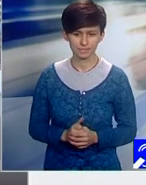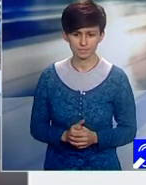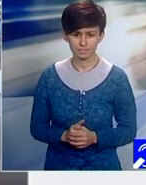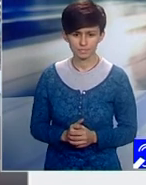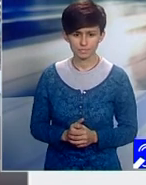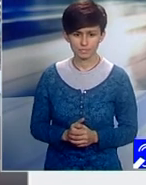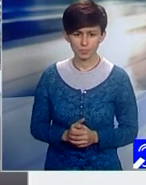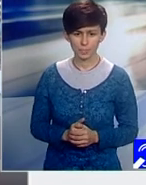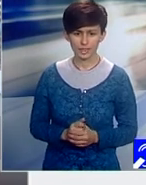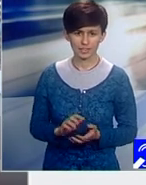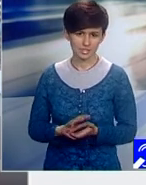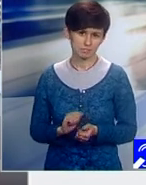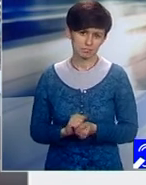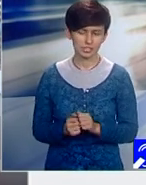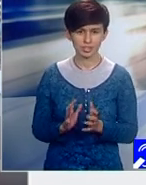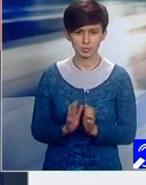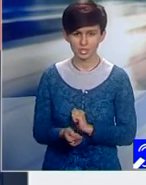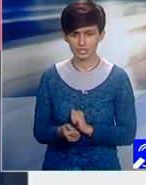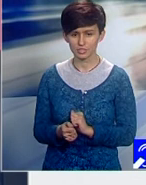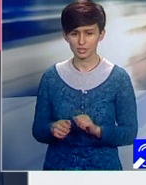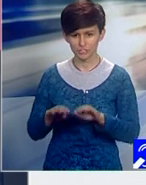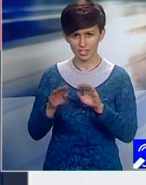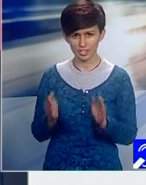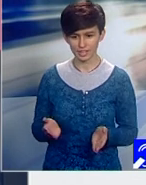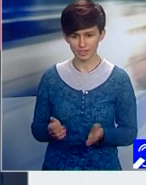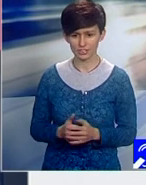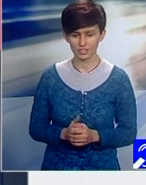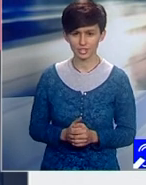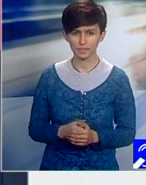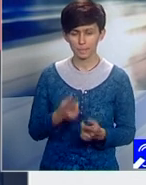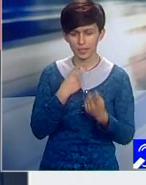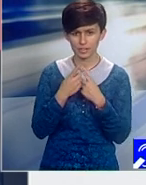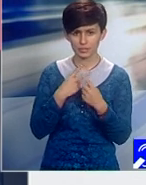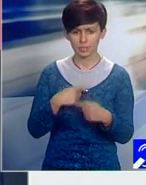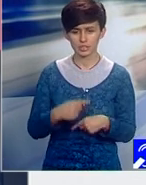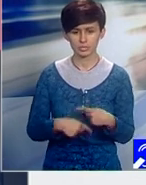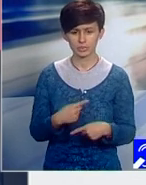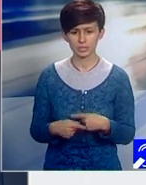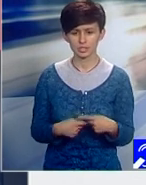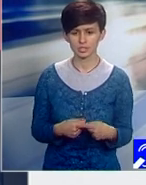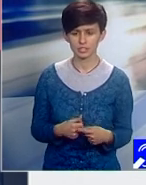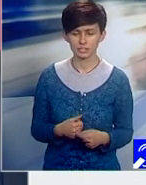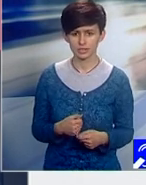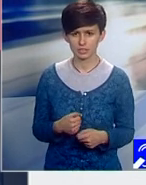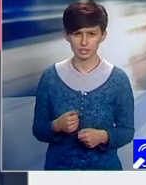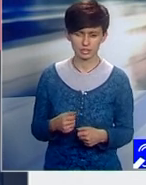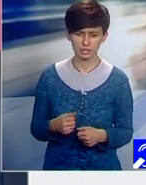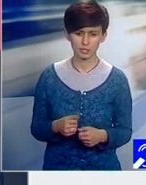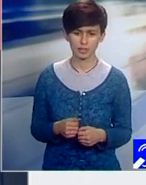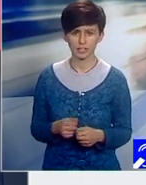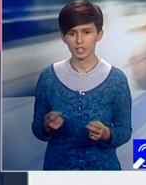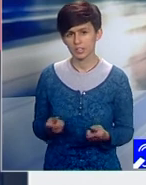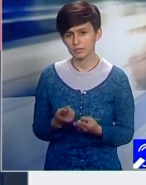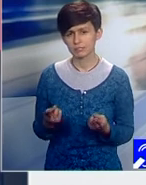dălumat de garanțelor? Chiar se discută de sisteme de eficientizare a transportului public, de urmărire